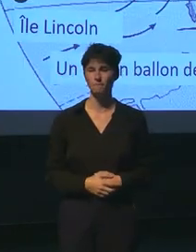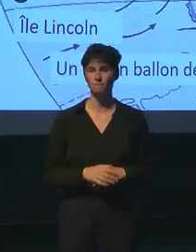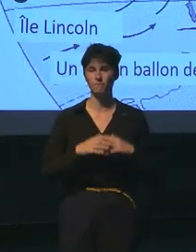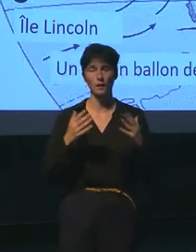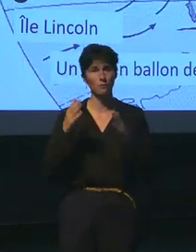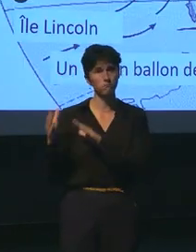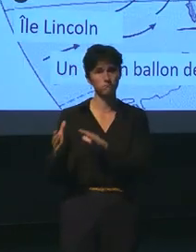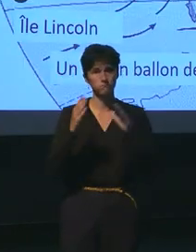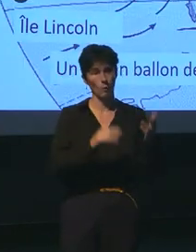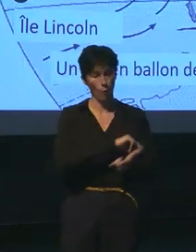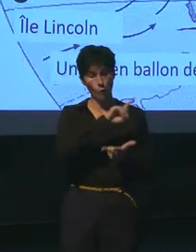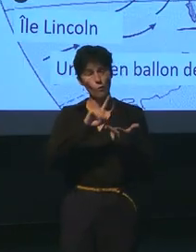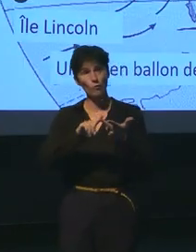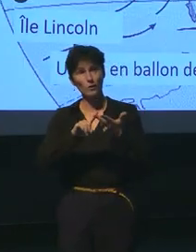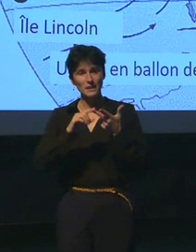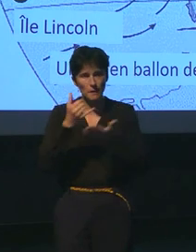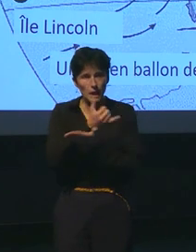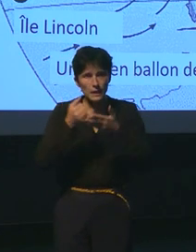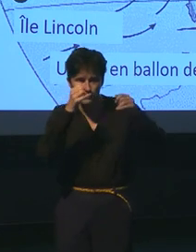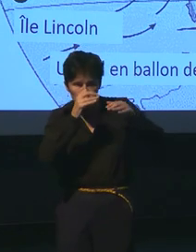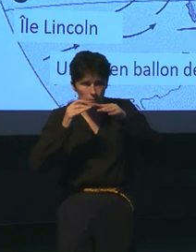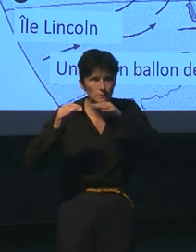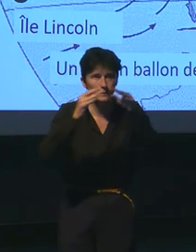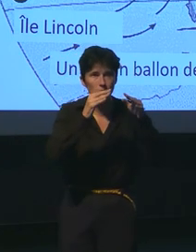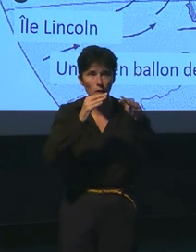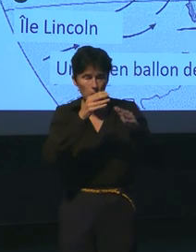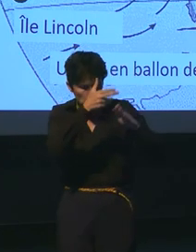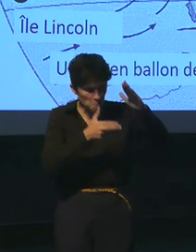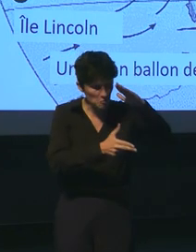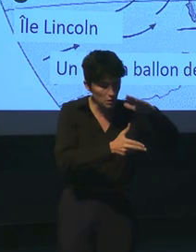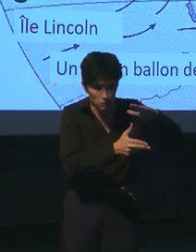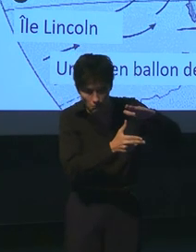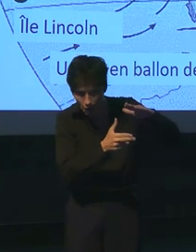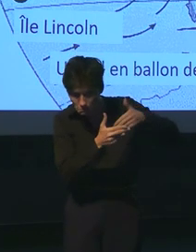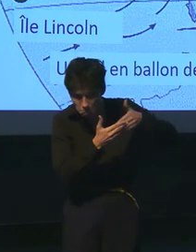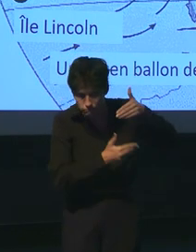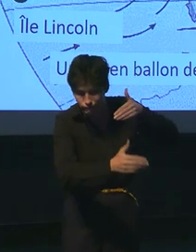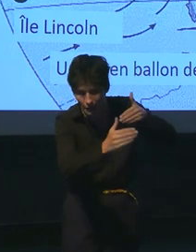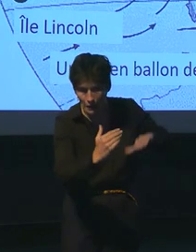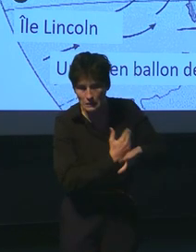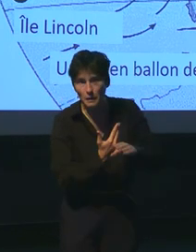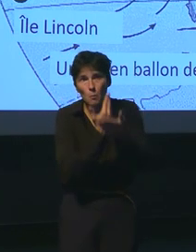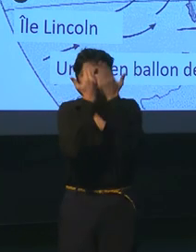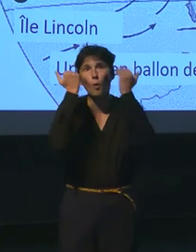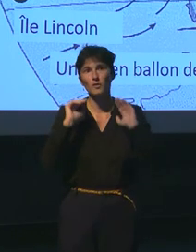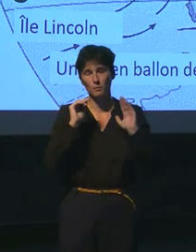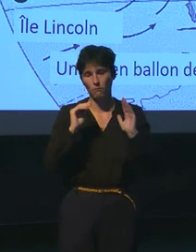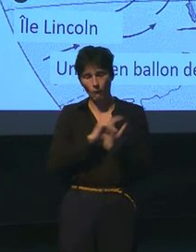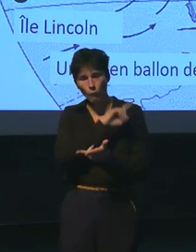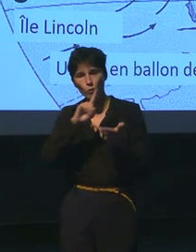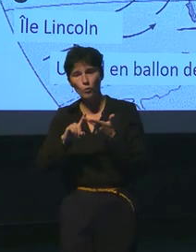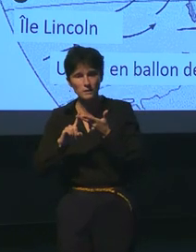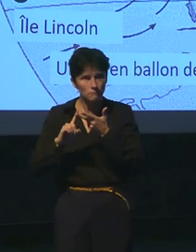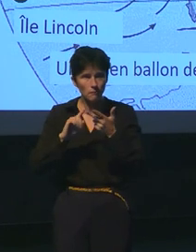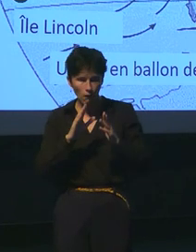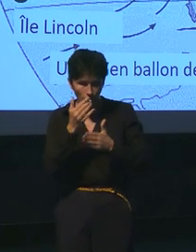nous passons à l'île mystérieuse parce qu'on ne sait pas finalement ce qui est devenu le virus qui est venu à l'épechu. Nous passons à l'île mystérieuse et